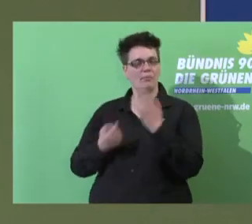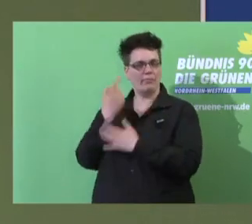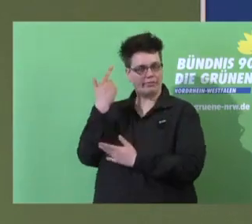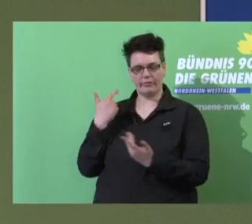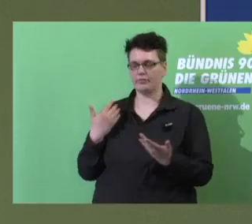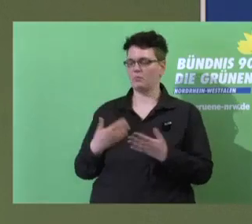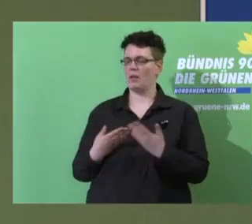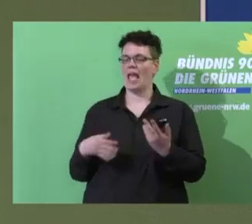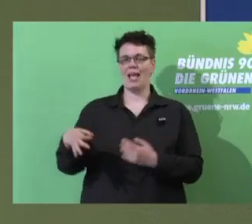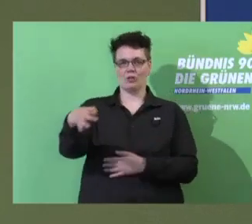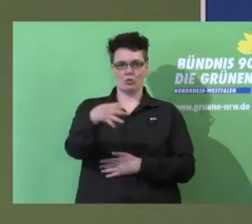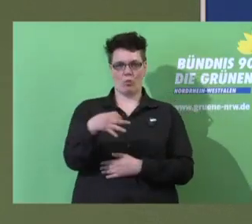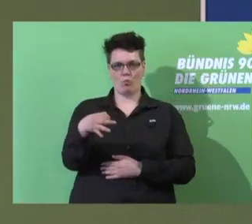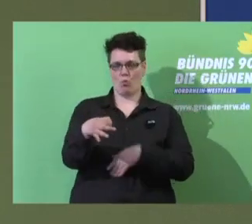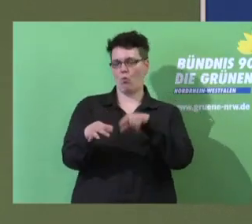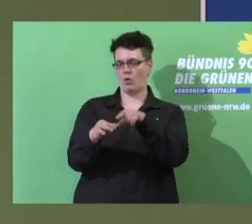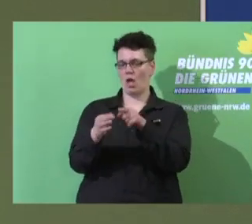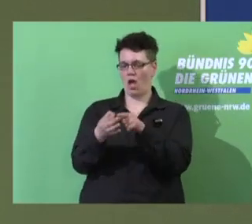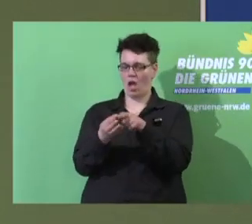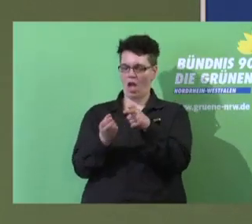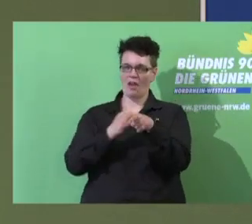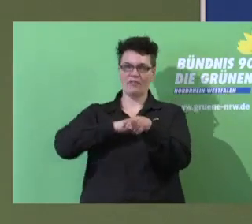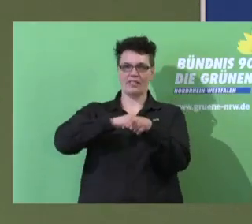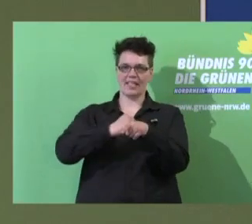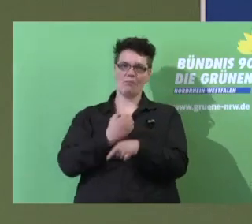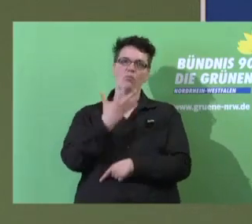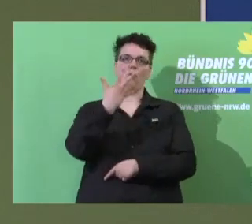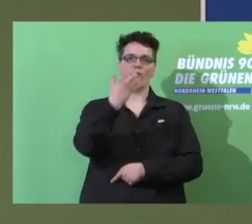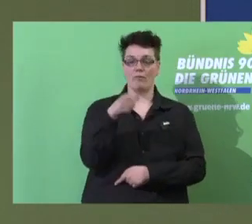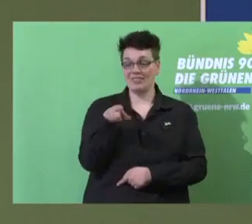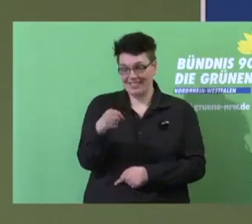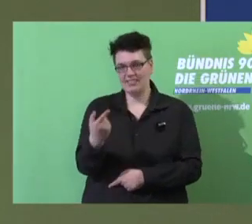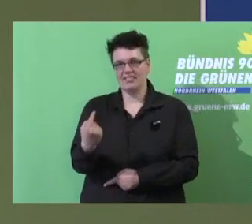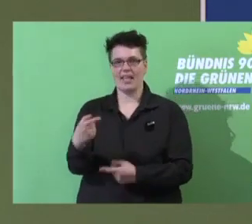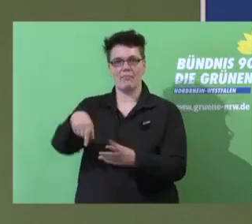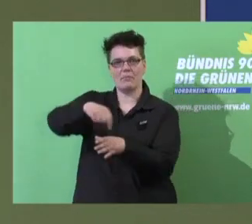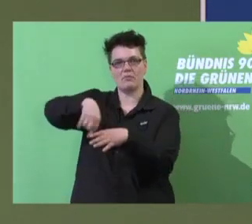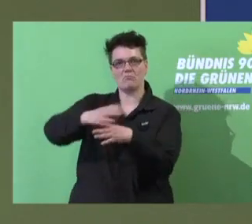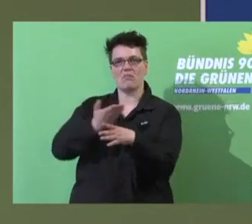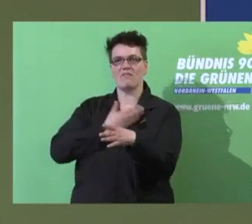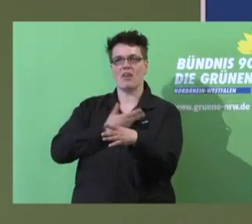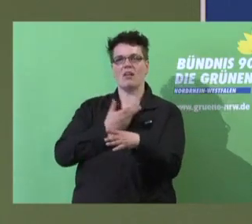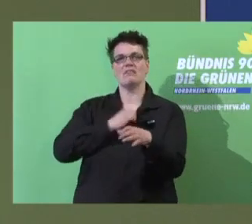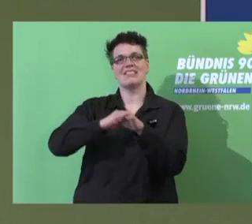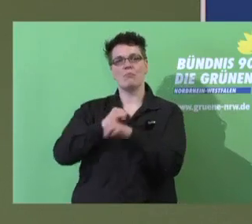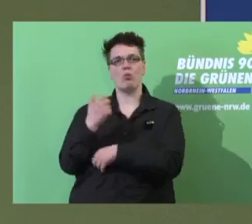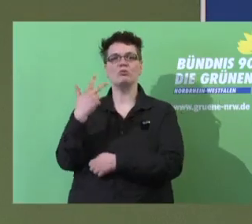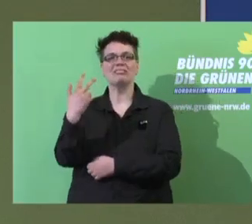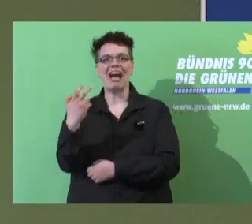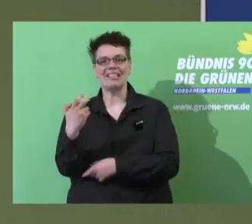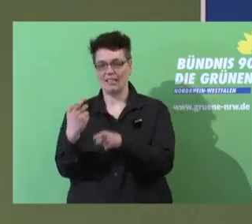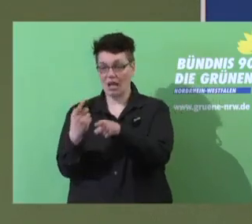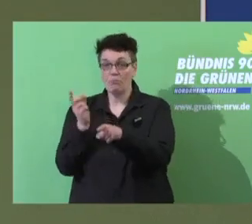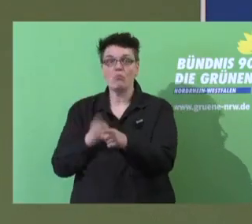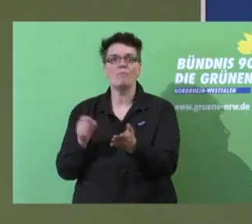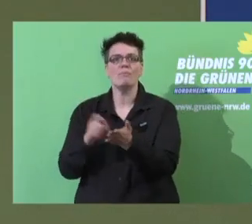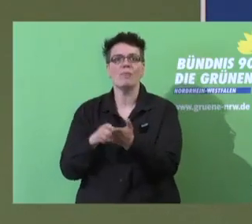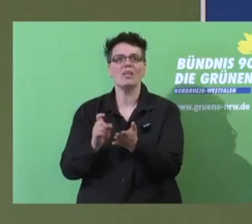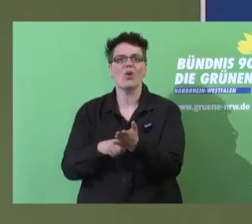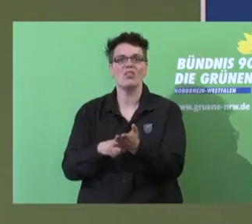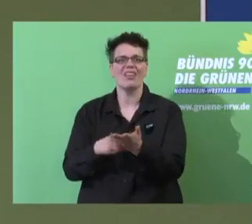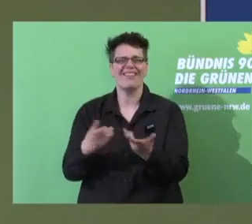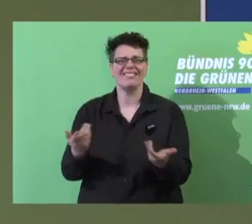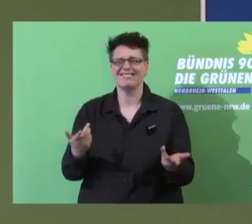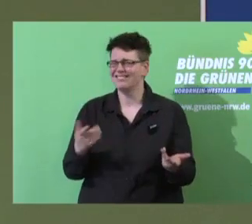wenn sie statt Tempo 50 in den Städten nur Tempo 30 wollen. Das müsste doch eigentlich umgekehrt sein. Sie müssen begründen, wenn eine Straße zukünftig